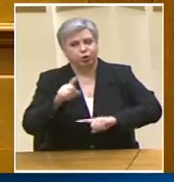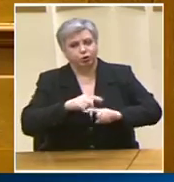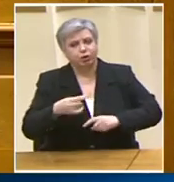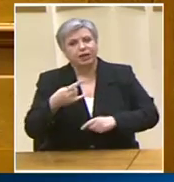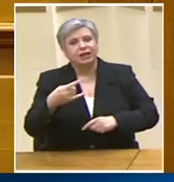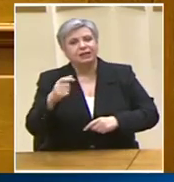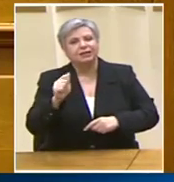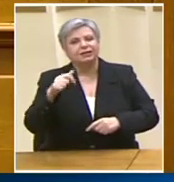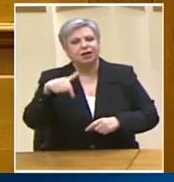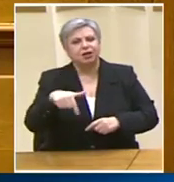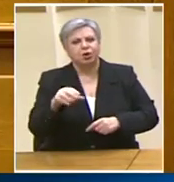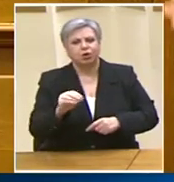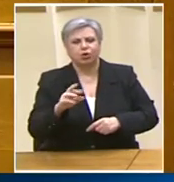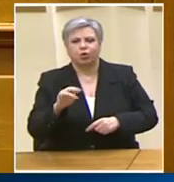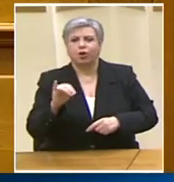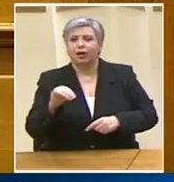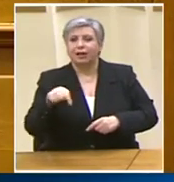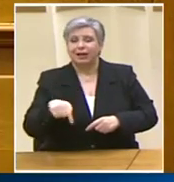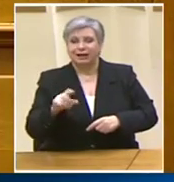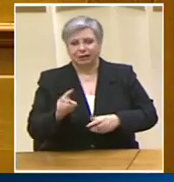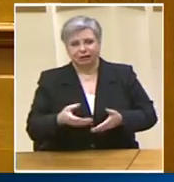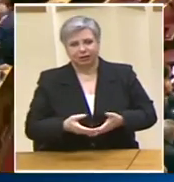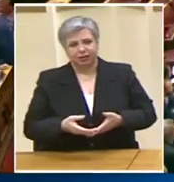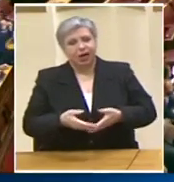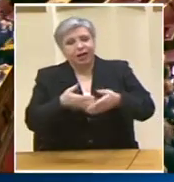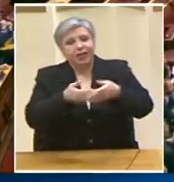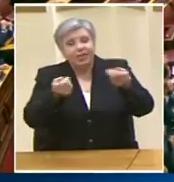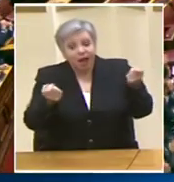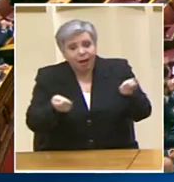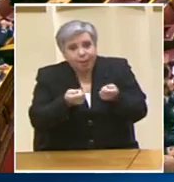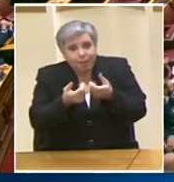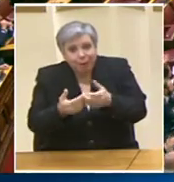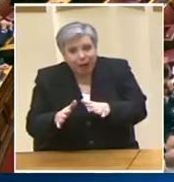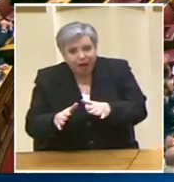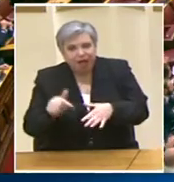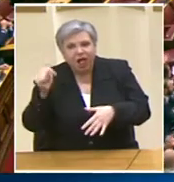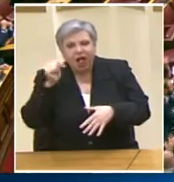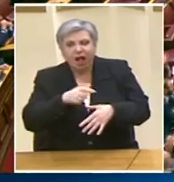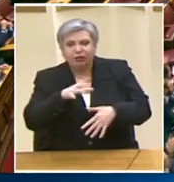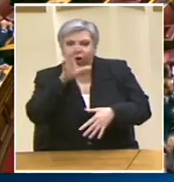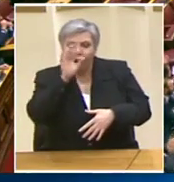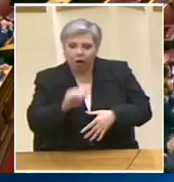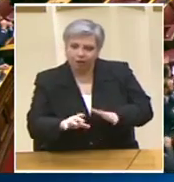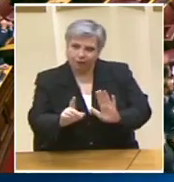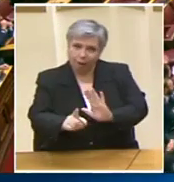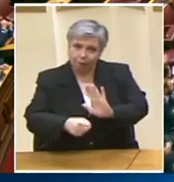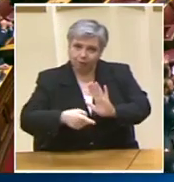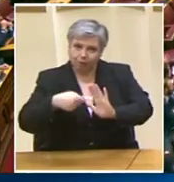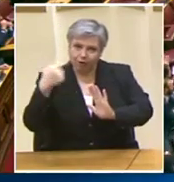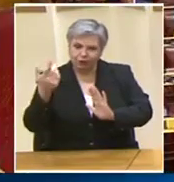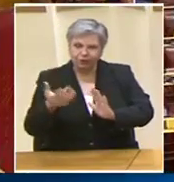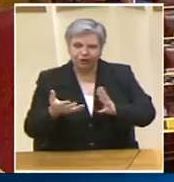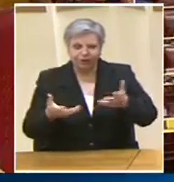θυμηθήκατε γελάτε μα είναι για γέλια αυτά που κάνετε είναι για γέλια και για κλάματα αυτά που κάνετε πρωτοφανή για μια